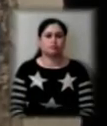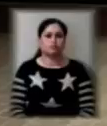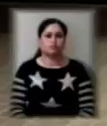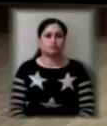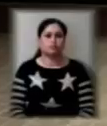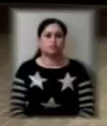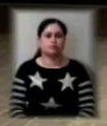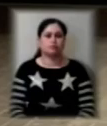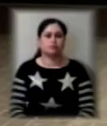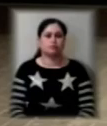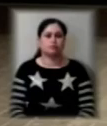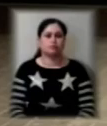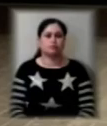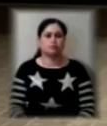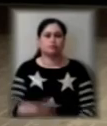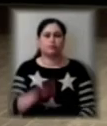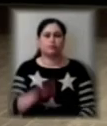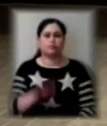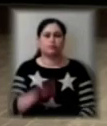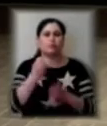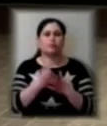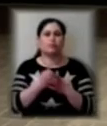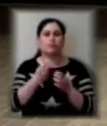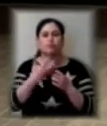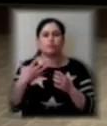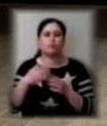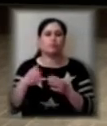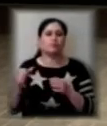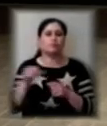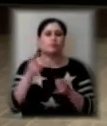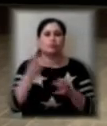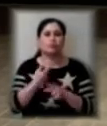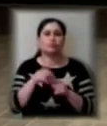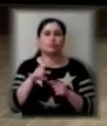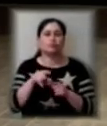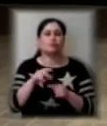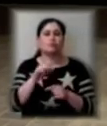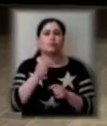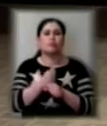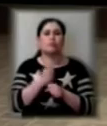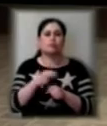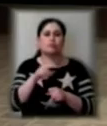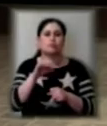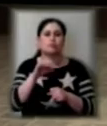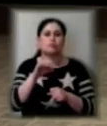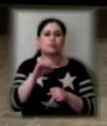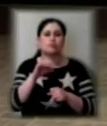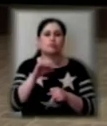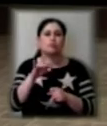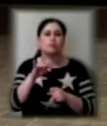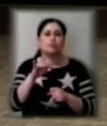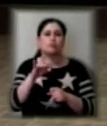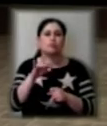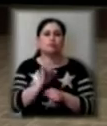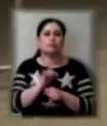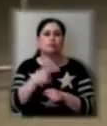Від 5 до 15 хвилин потрібно для того, аби обробити дезінфікуючим розчином зупинку громадського